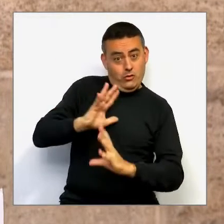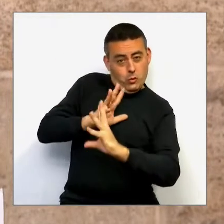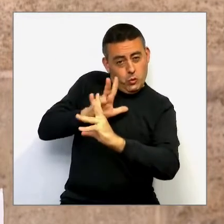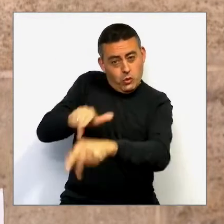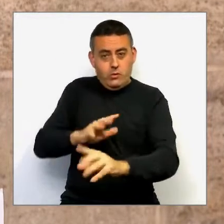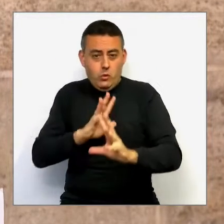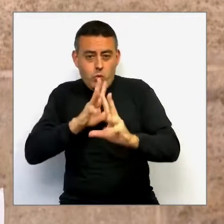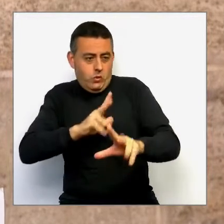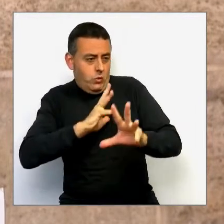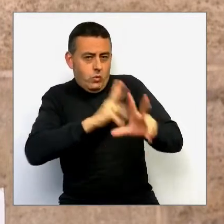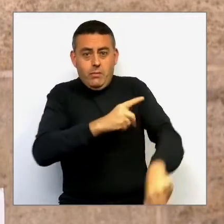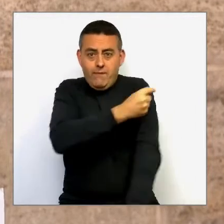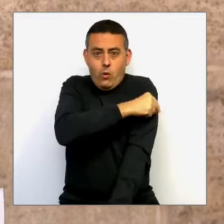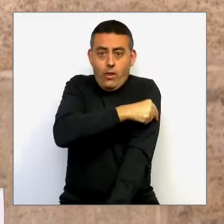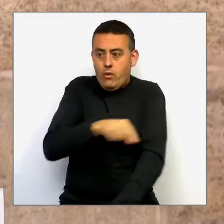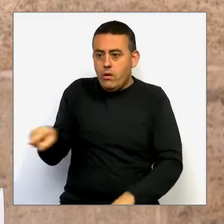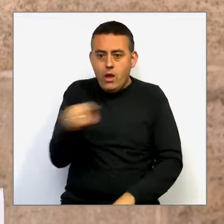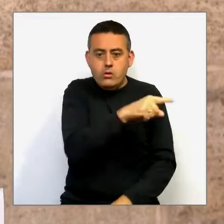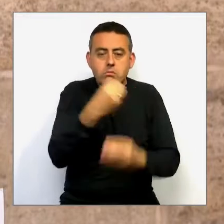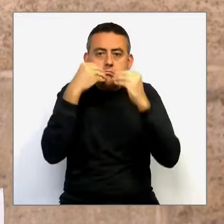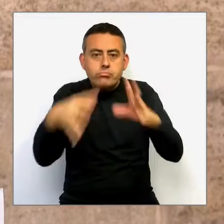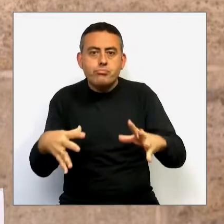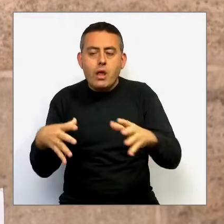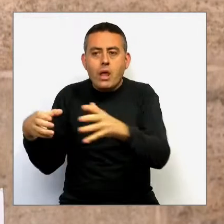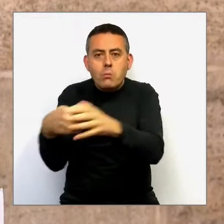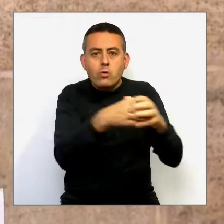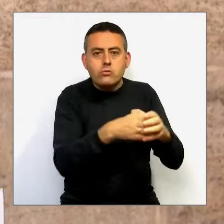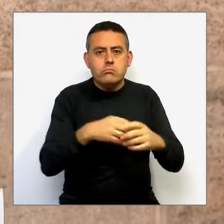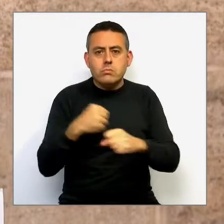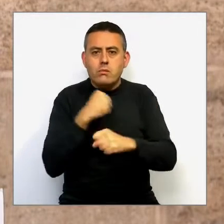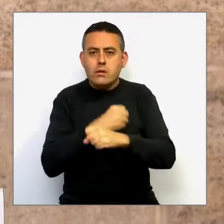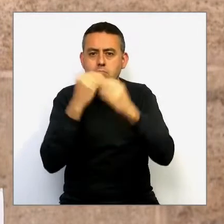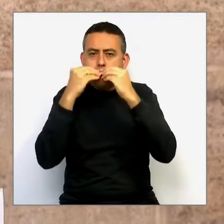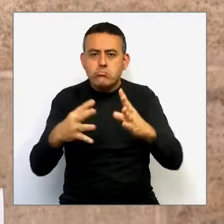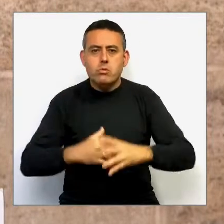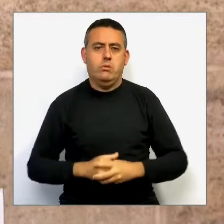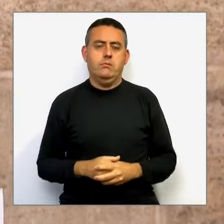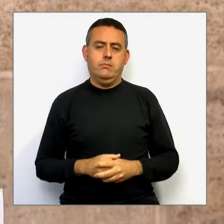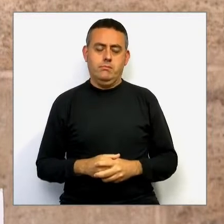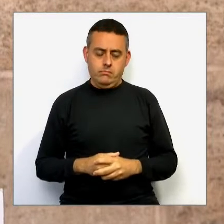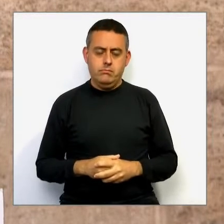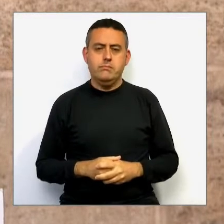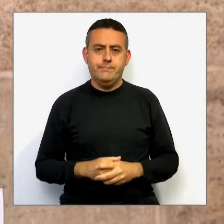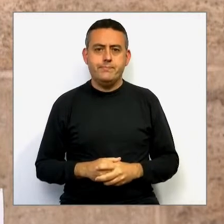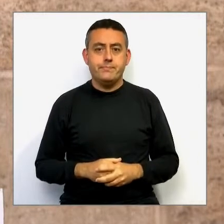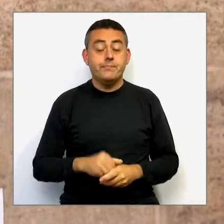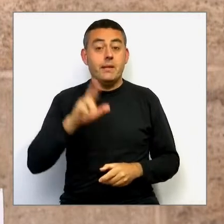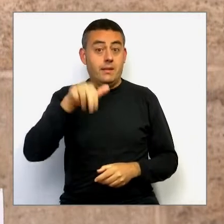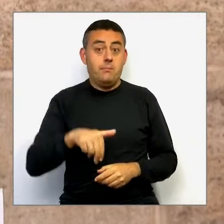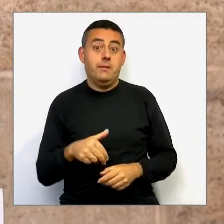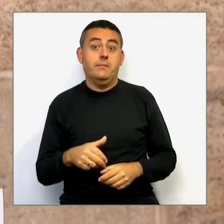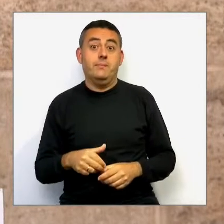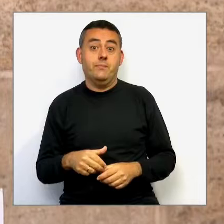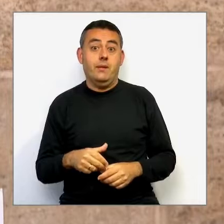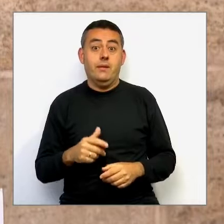que podríem tindre i és el millor rostre del que és el conjunt de l'administració